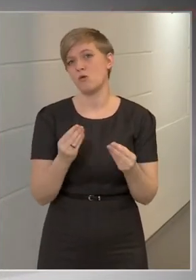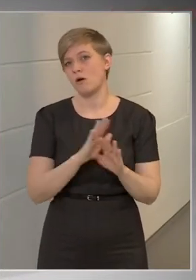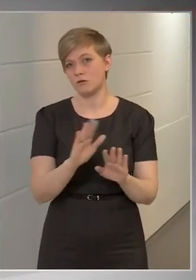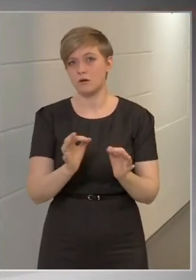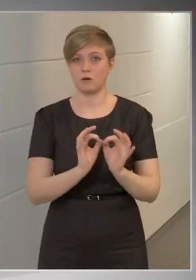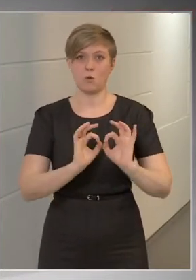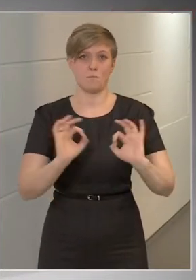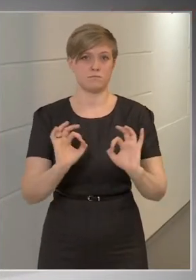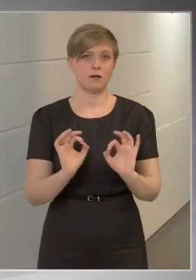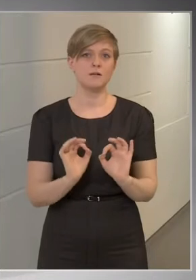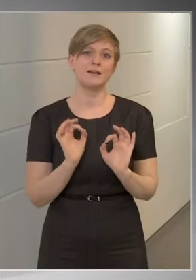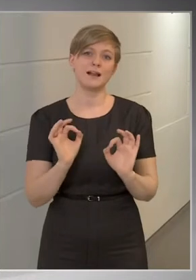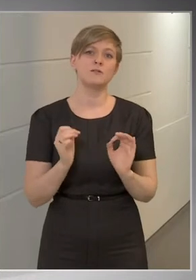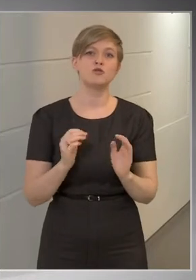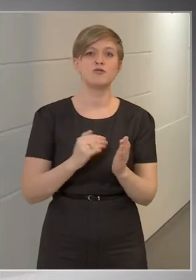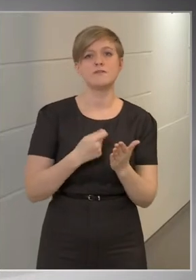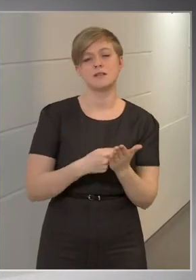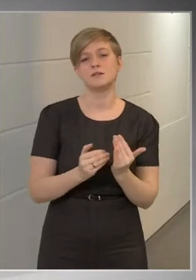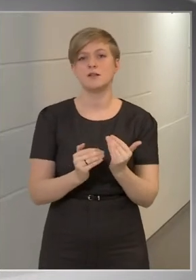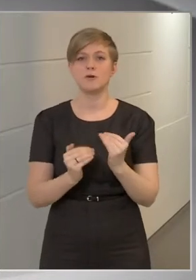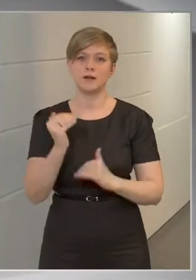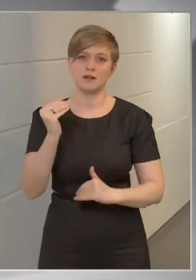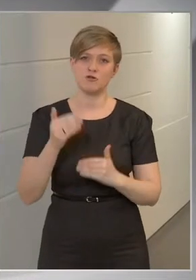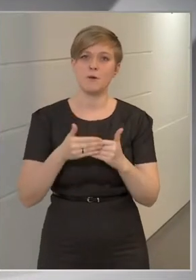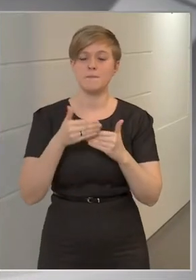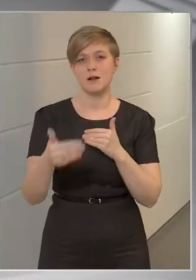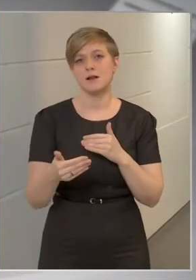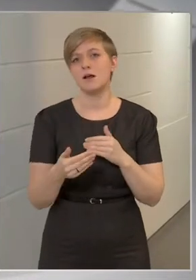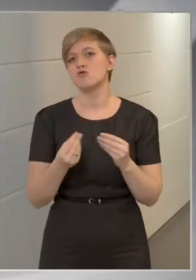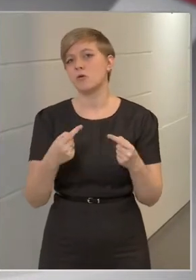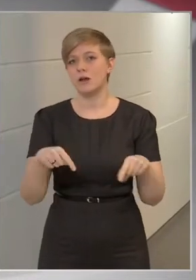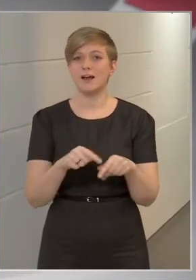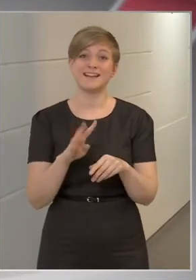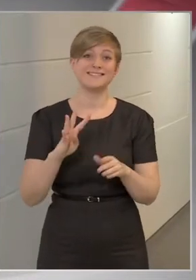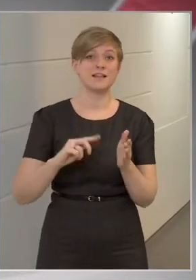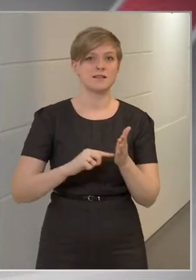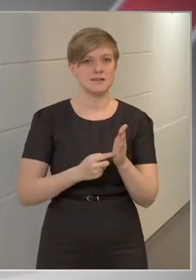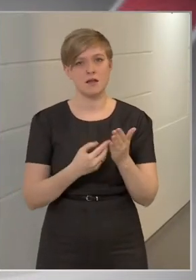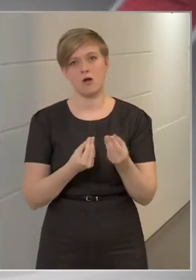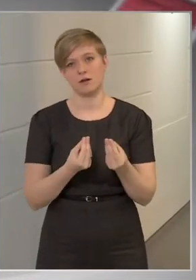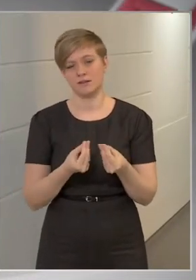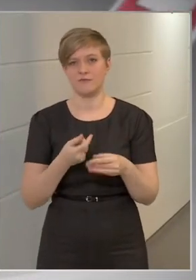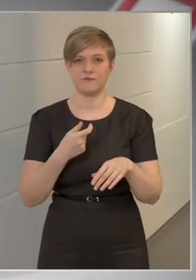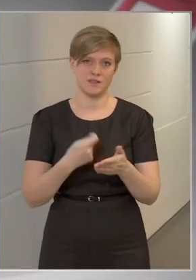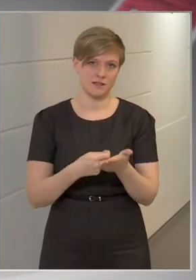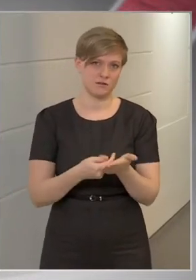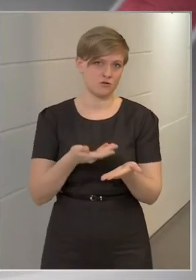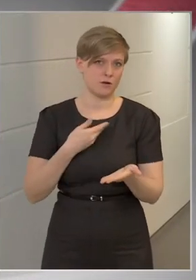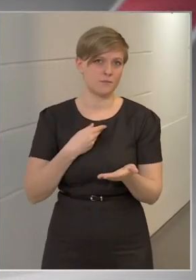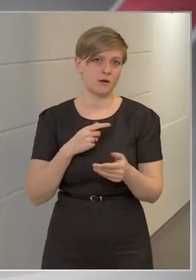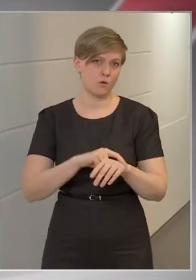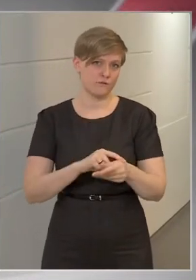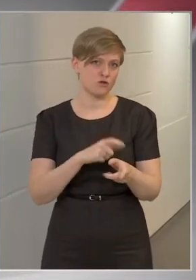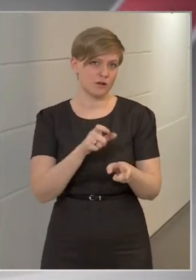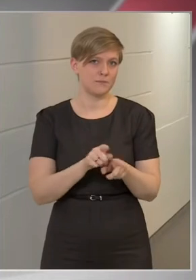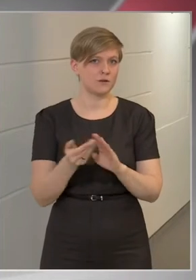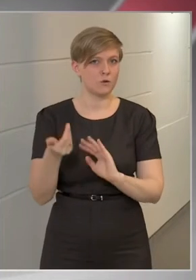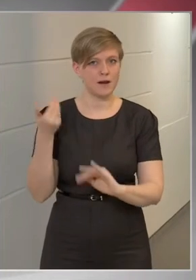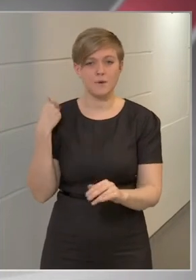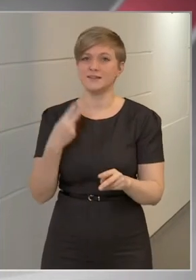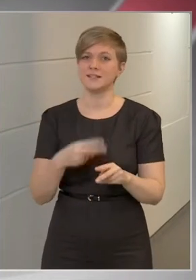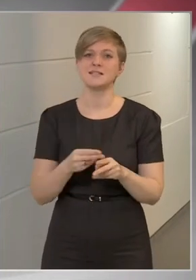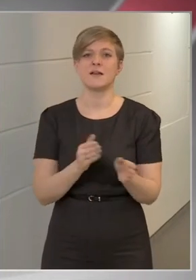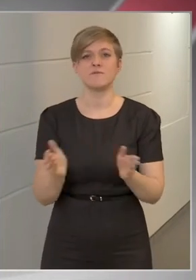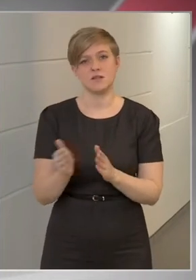számára jobbak, jelentős fizetésemelés mellett sokan akár négyszer annyi fizetést is fognak kapni orvosként, mint korábban. Azok a tisztább viszonyok,